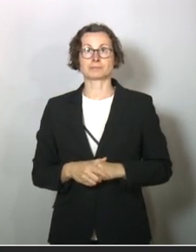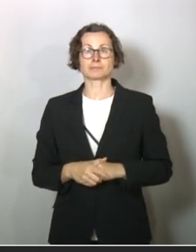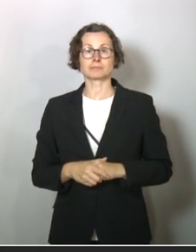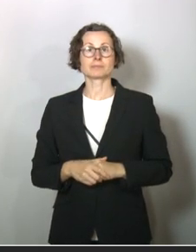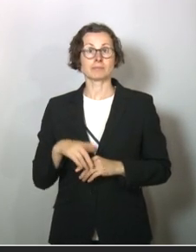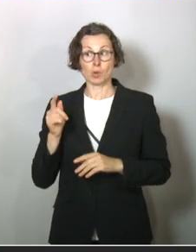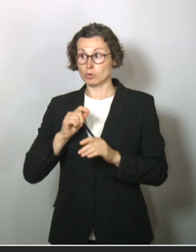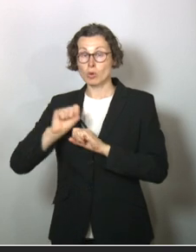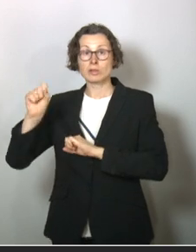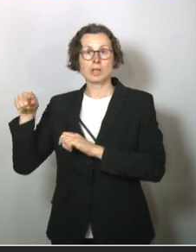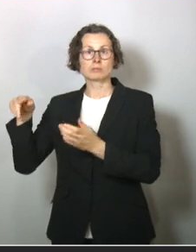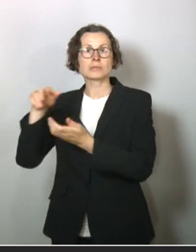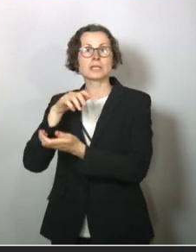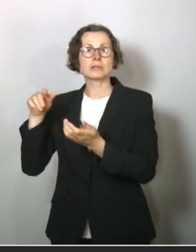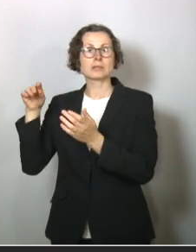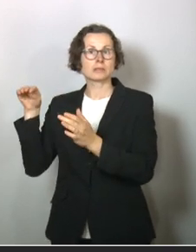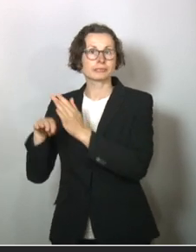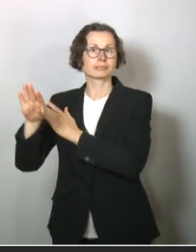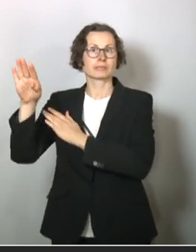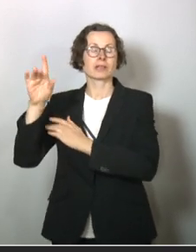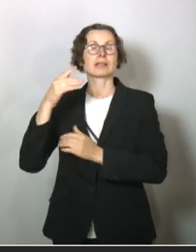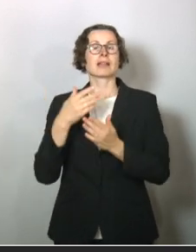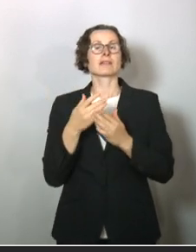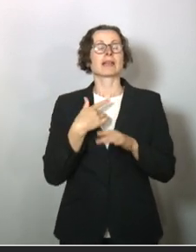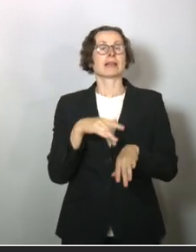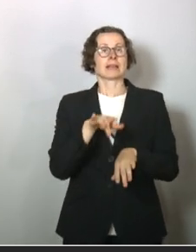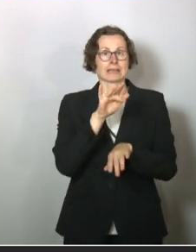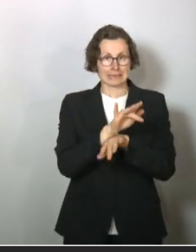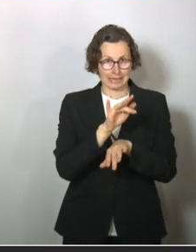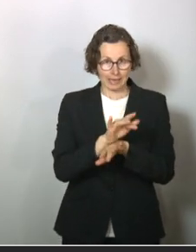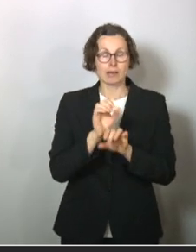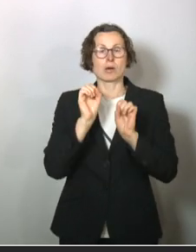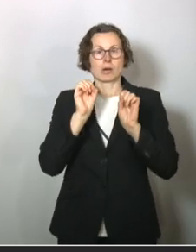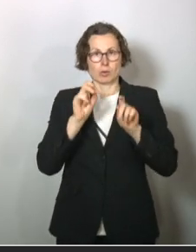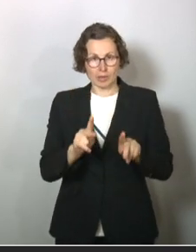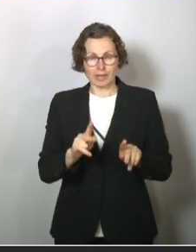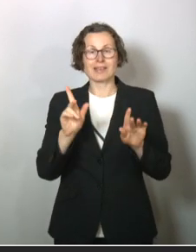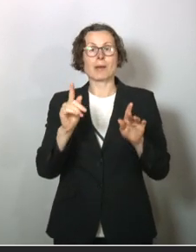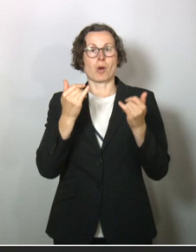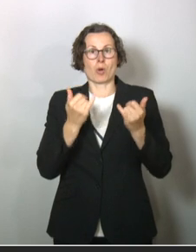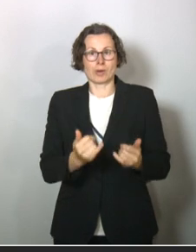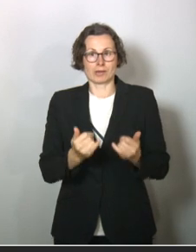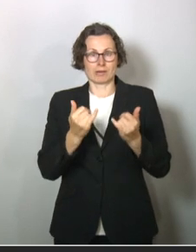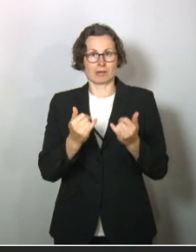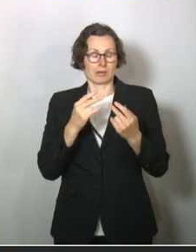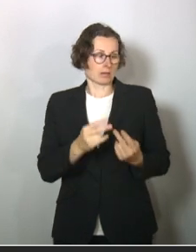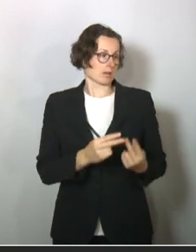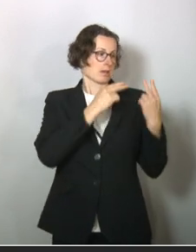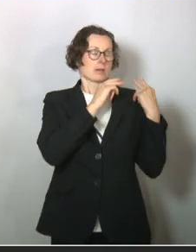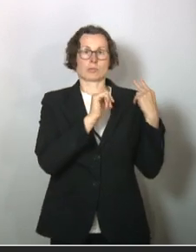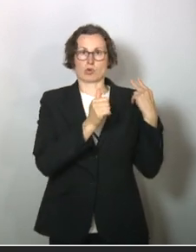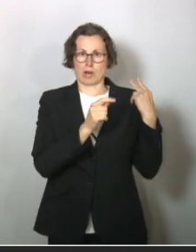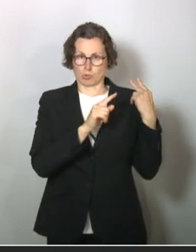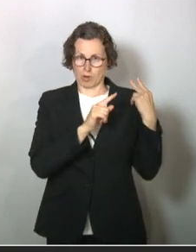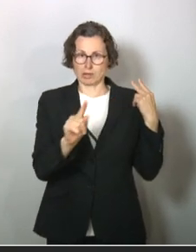So, also nochmal, Kritik ist das eine, die Ex-Post-Beurteilung das andere. Wir wissen heute noch sehr vieles nicht. Deswegen ist die Ex-Post